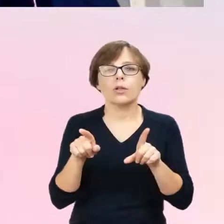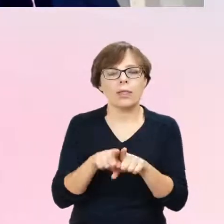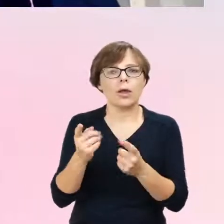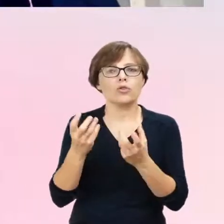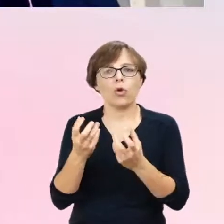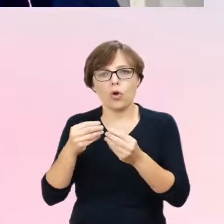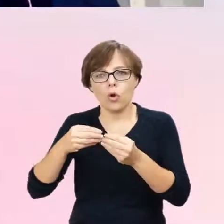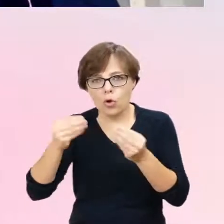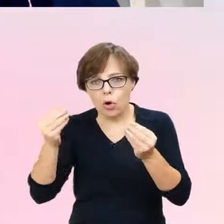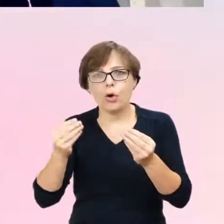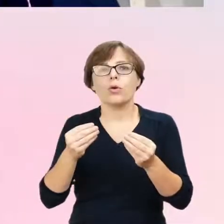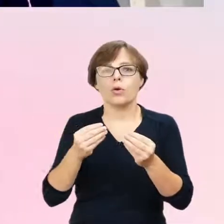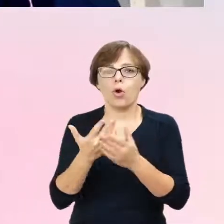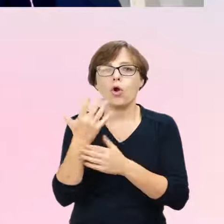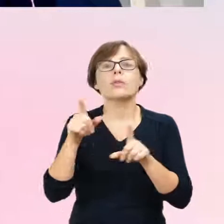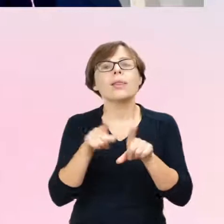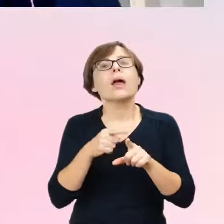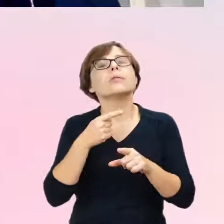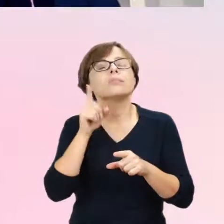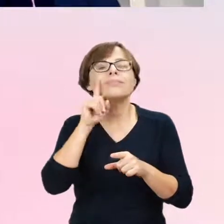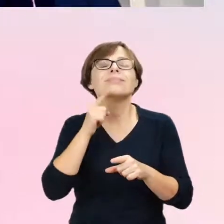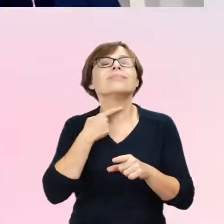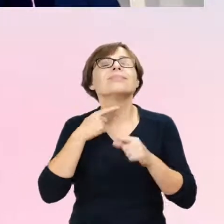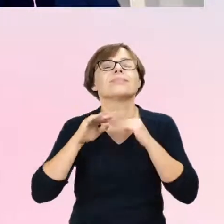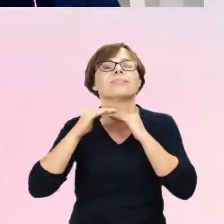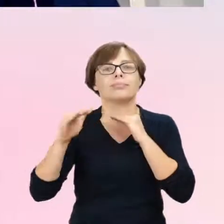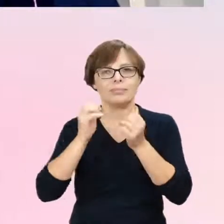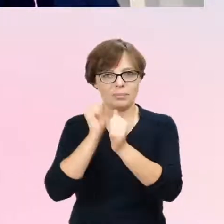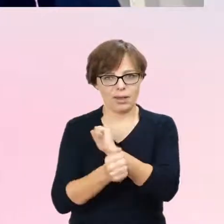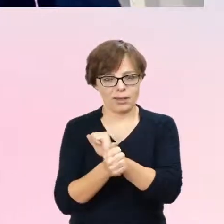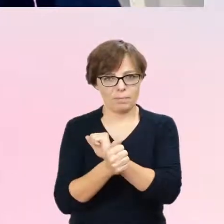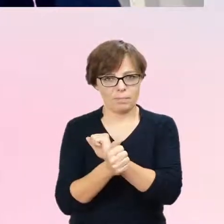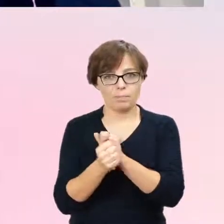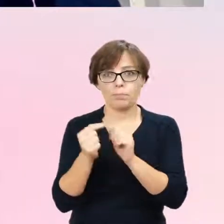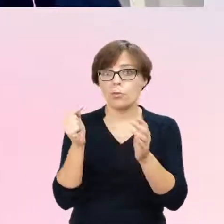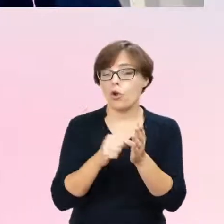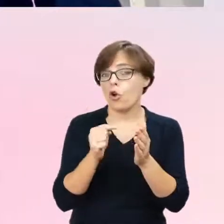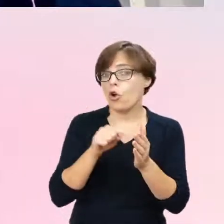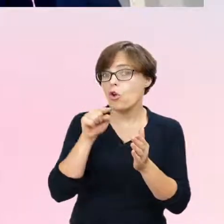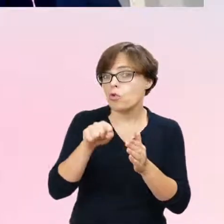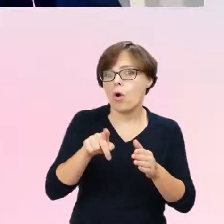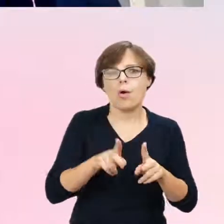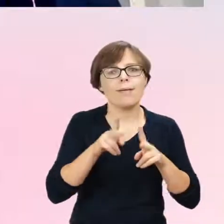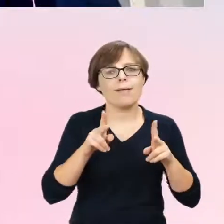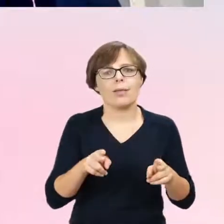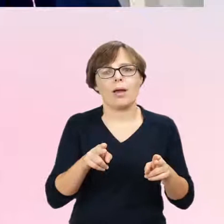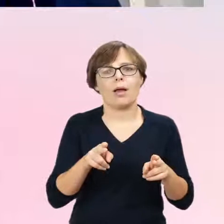mutacji i to jest taki etap, gdzie bardzo często